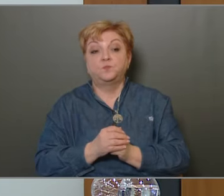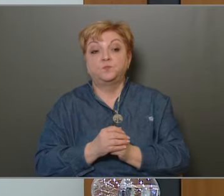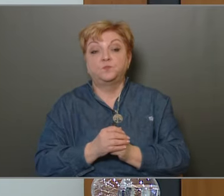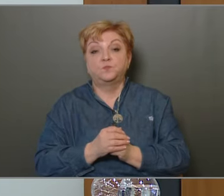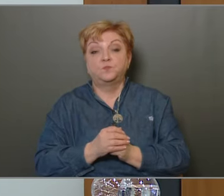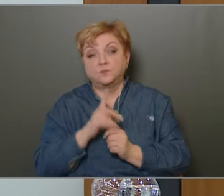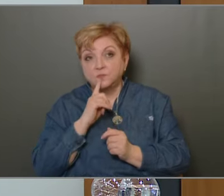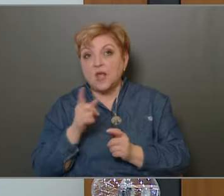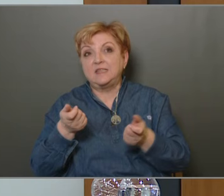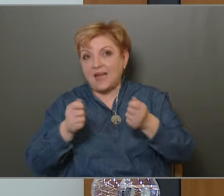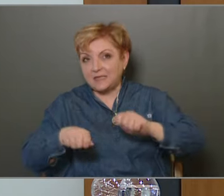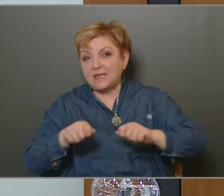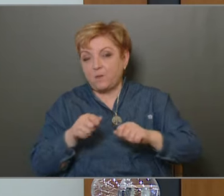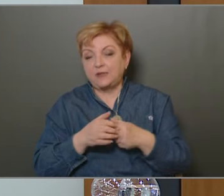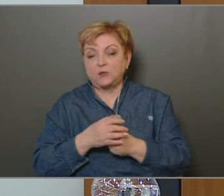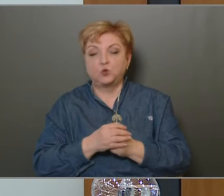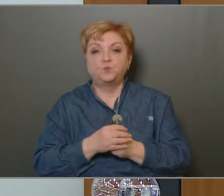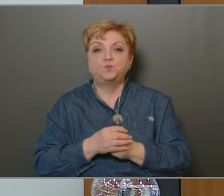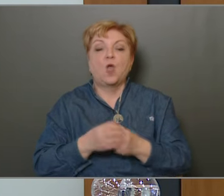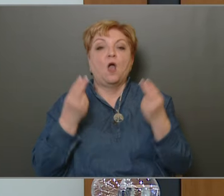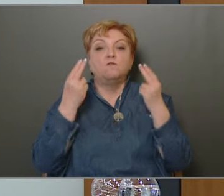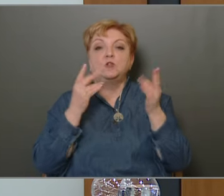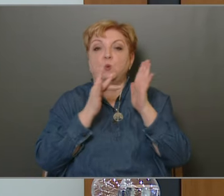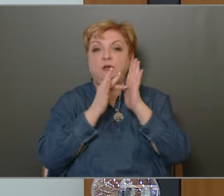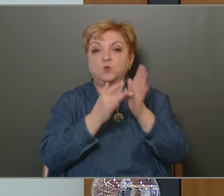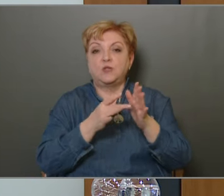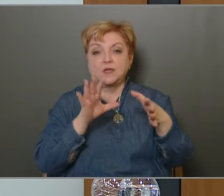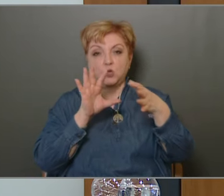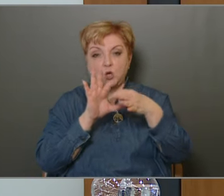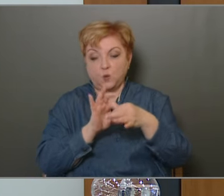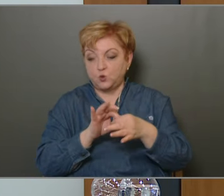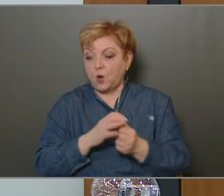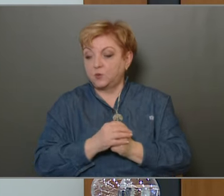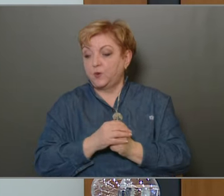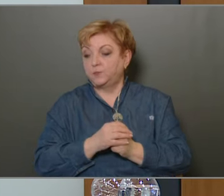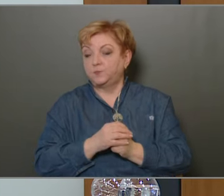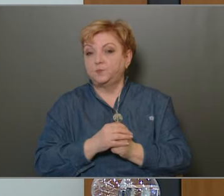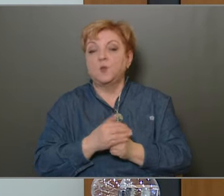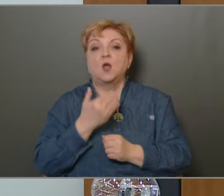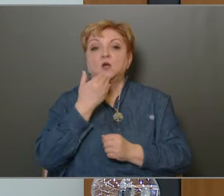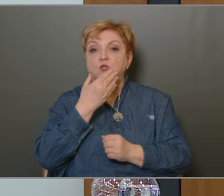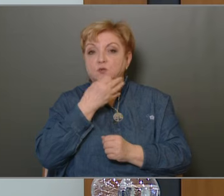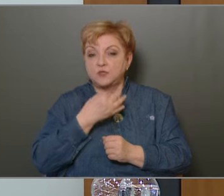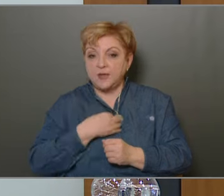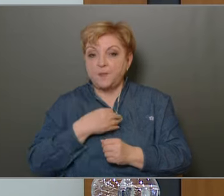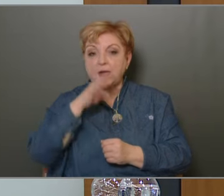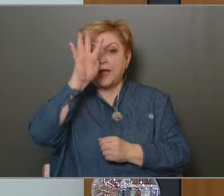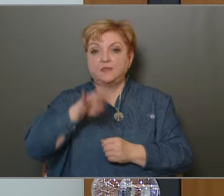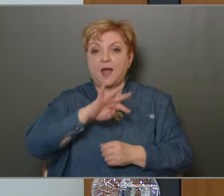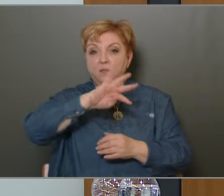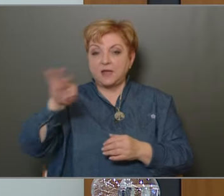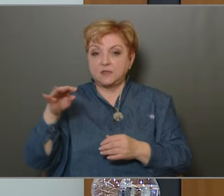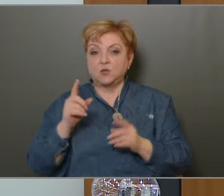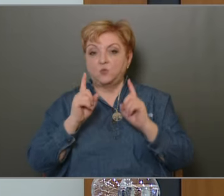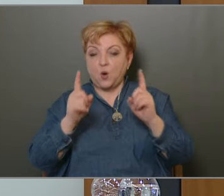Zárszámadás. A vagyonkimutatással kapcsolatban, köszönjük szépen, a táblázatban